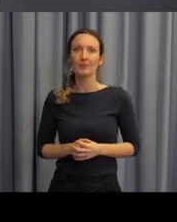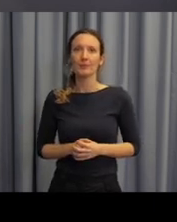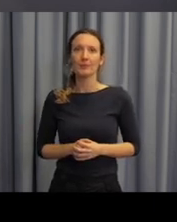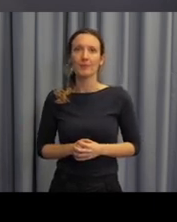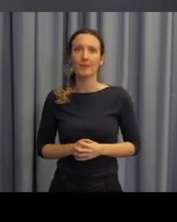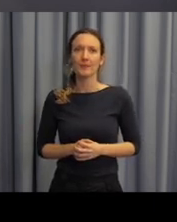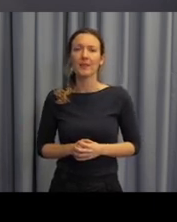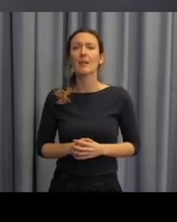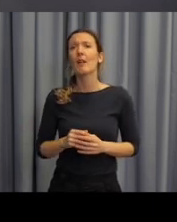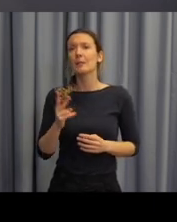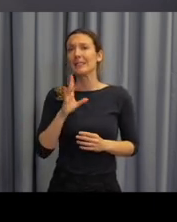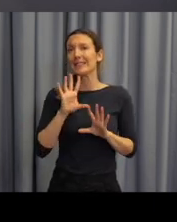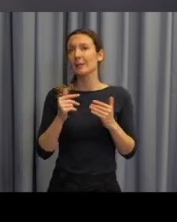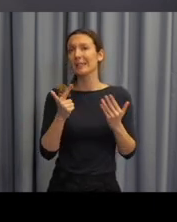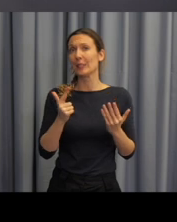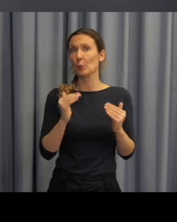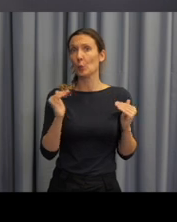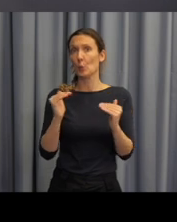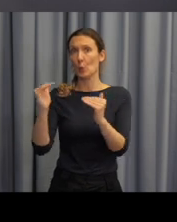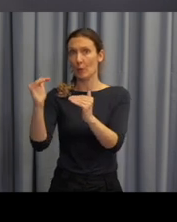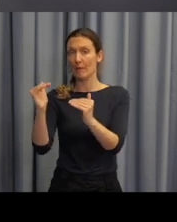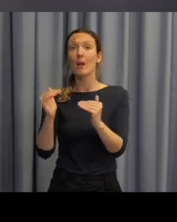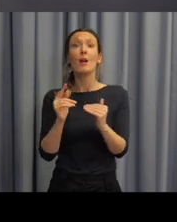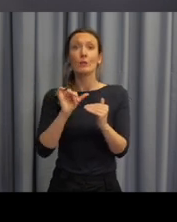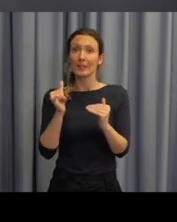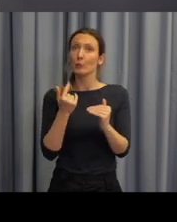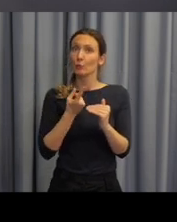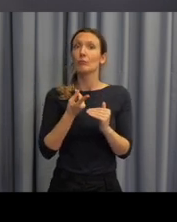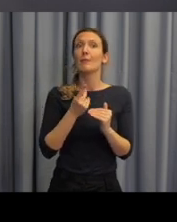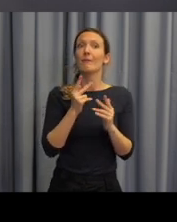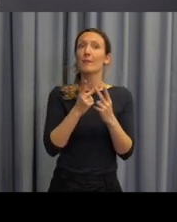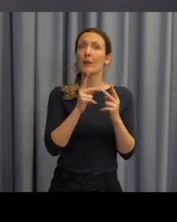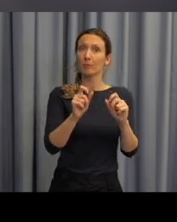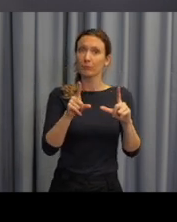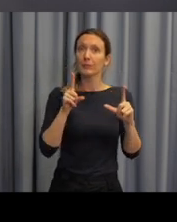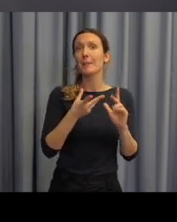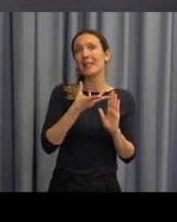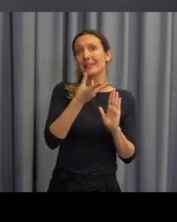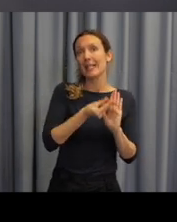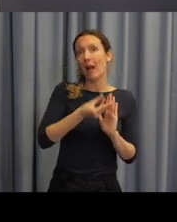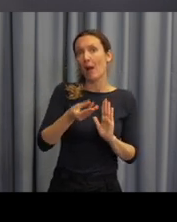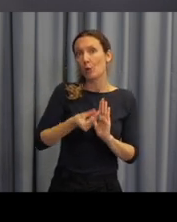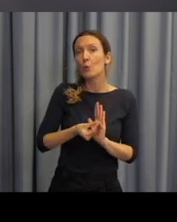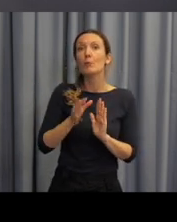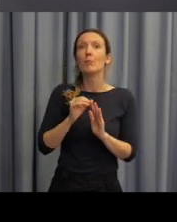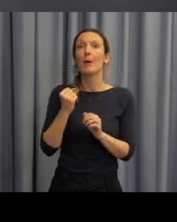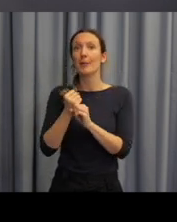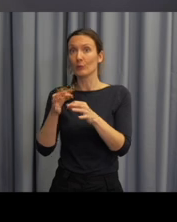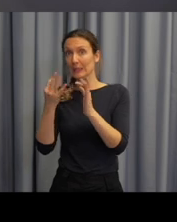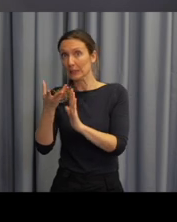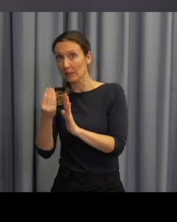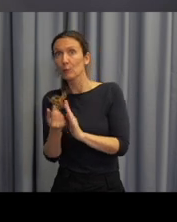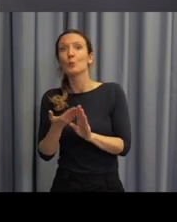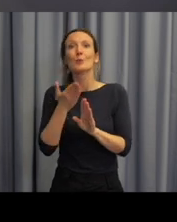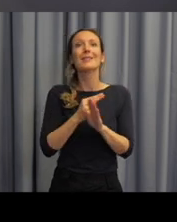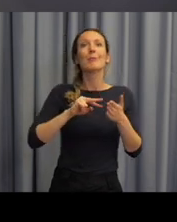jednotlivým úrovním si každý vyučující může stáhnout na začátku toho prostředí, kde jsou všechny pracovní listy.